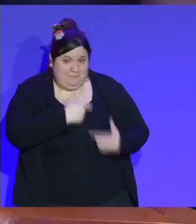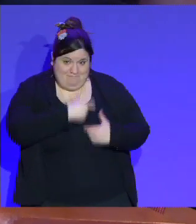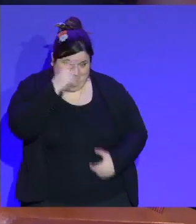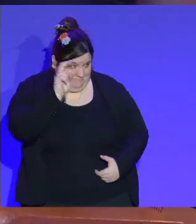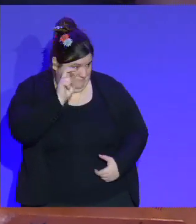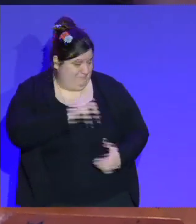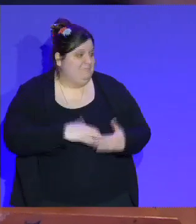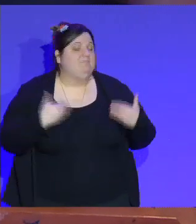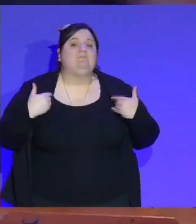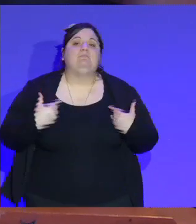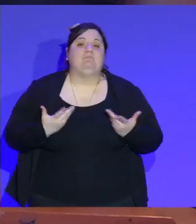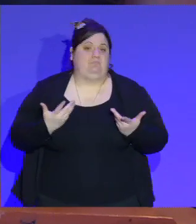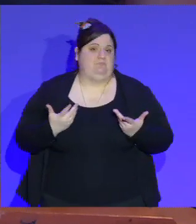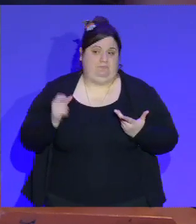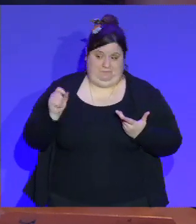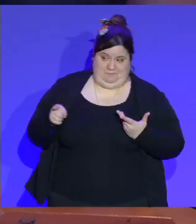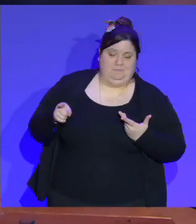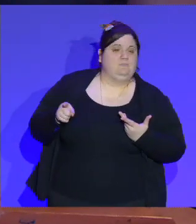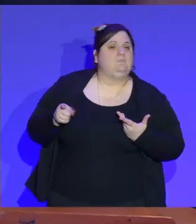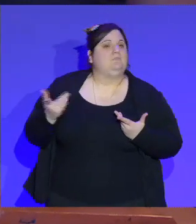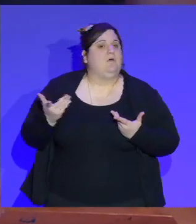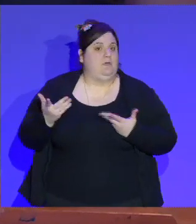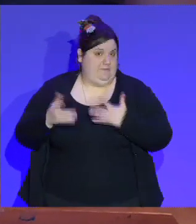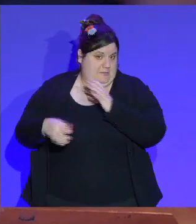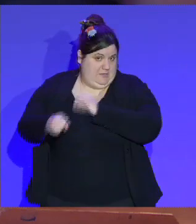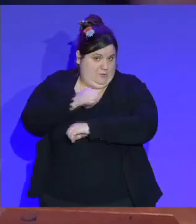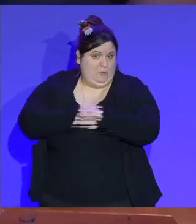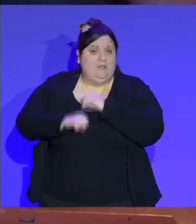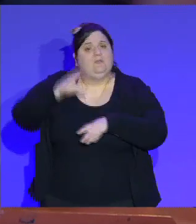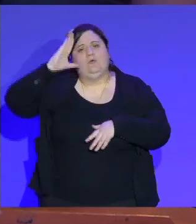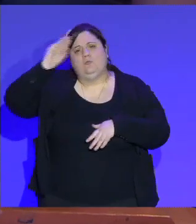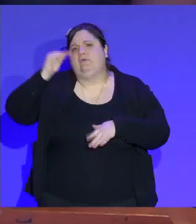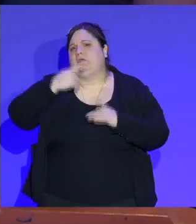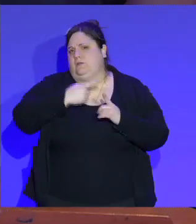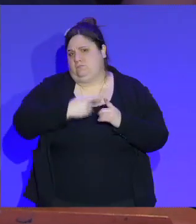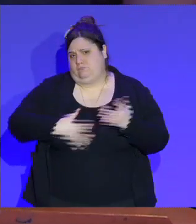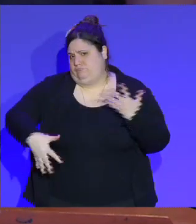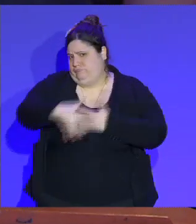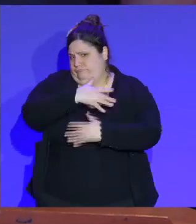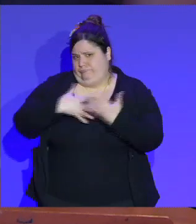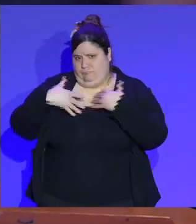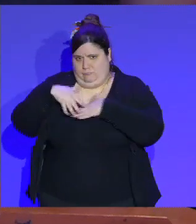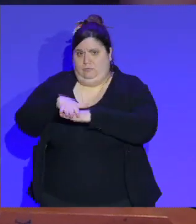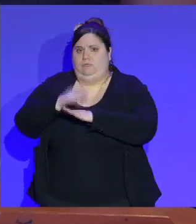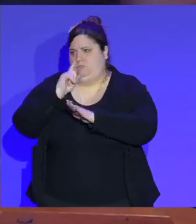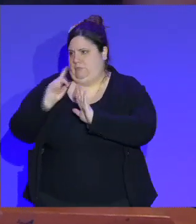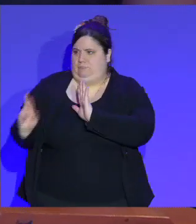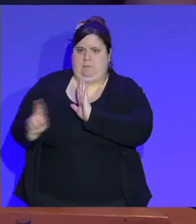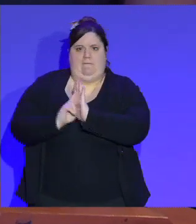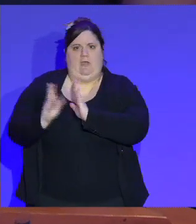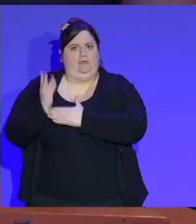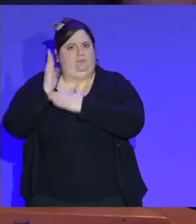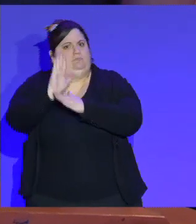représente SportsAura qui est l'organisation interprofessionnelle de référence qui pense et qui